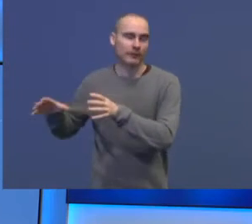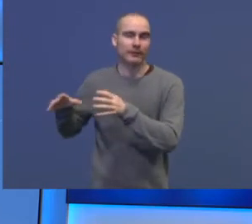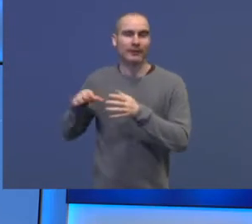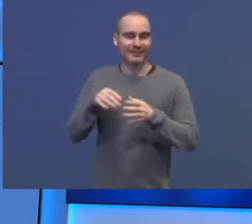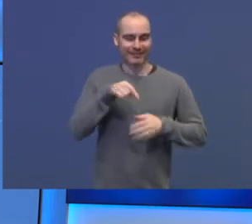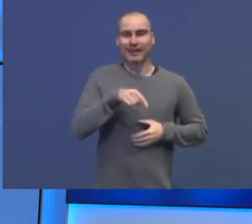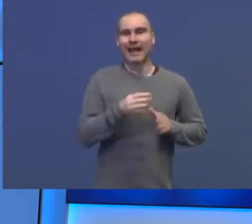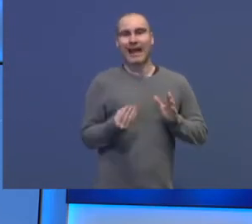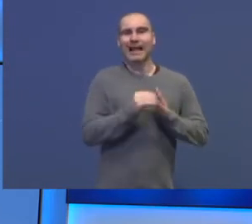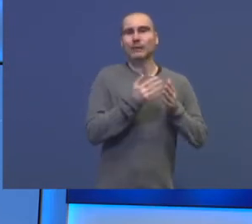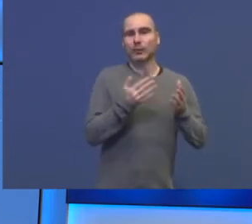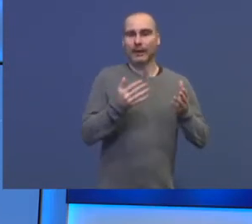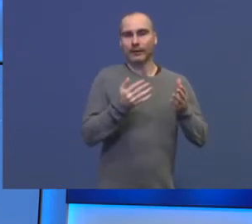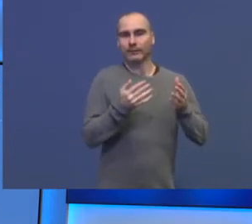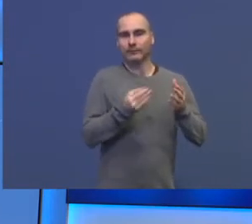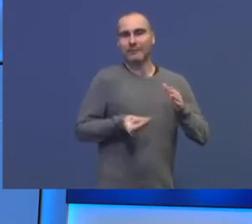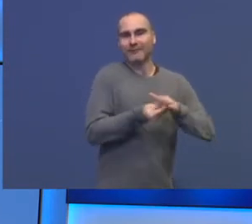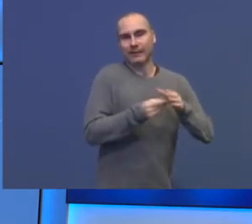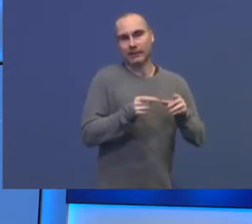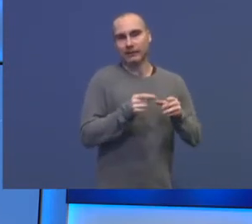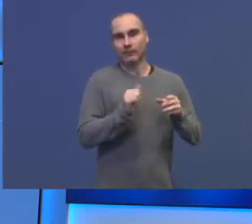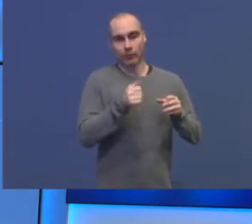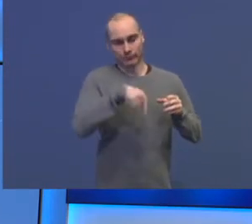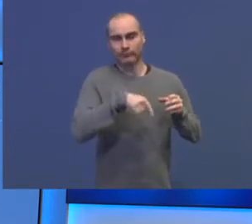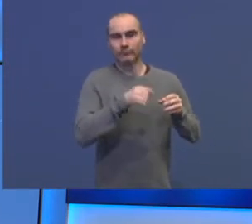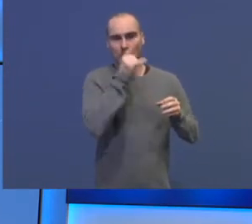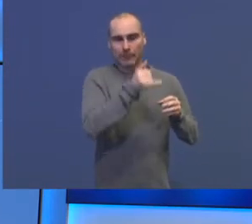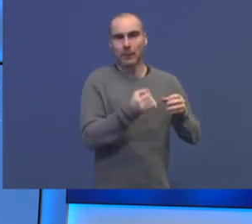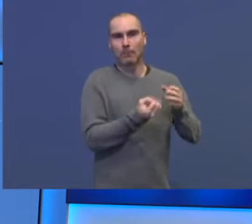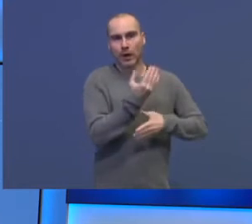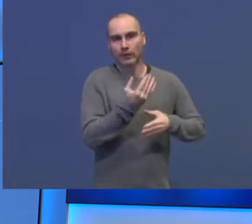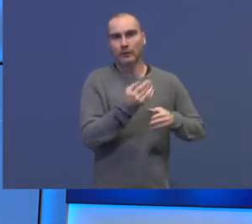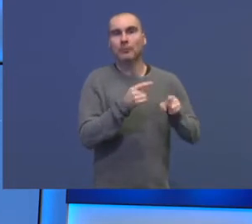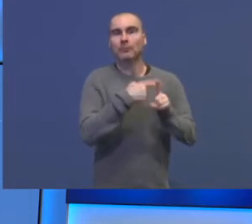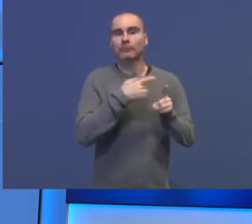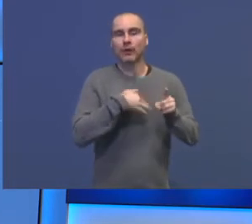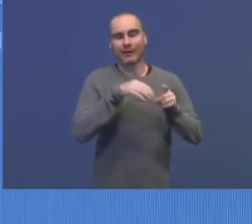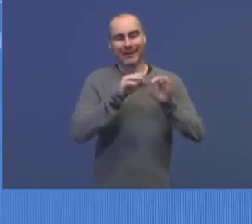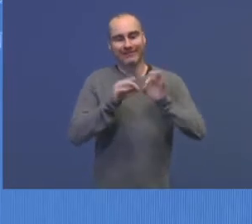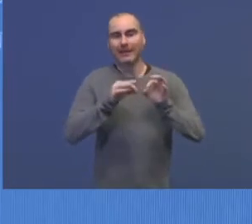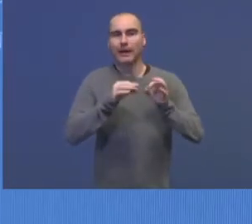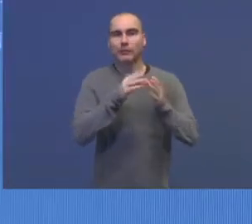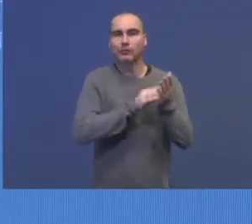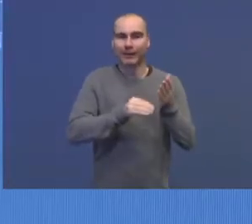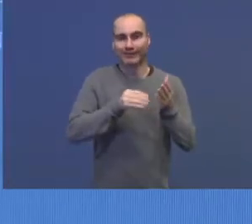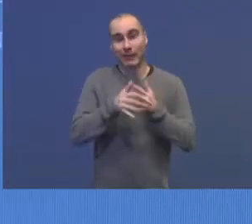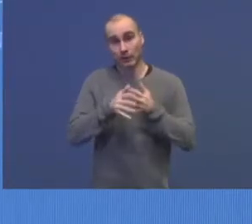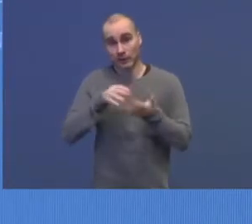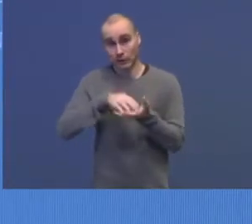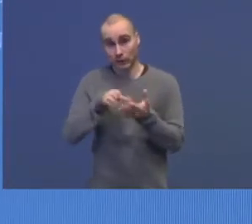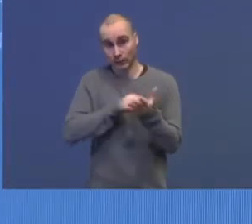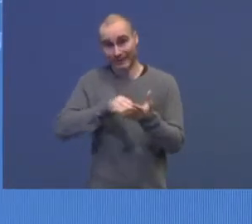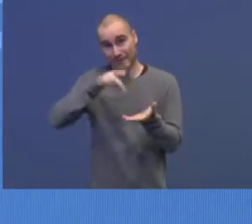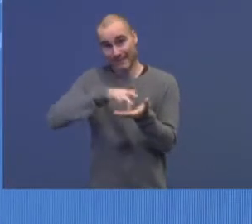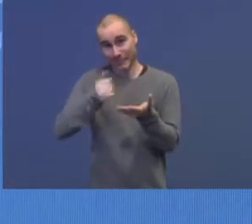gjøre det vi skal gjøre i april og mai. Så har vi det som heter revidert budsjett, som kommer gjennomgang av statsbudsjettet midtveis i